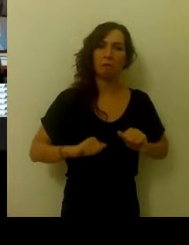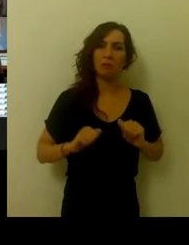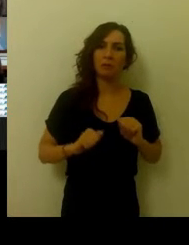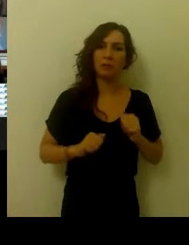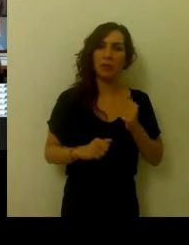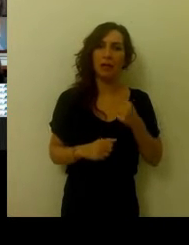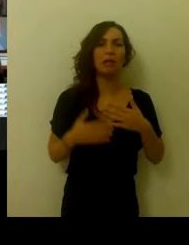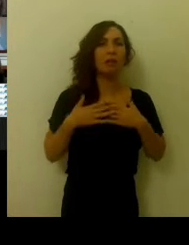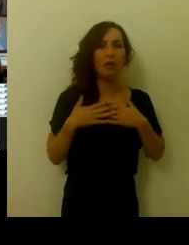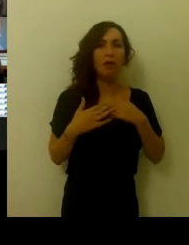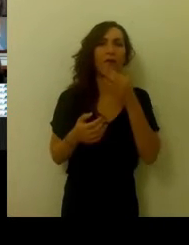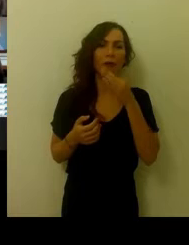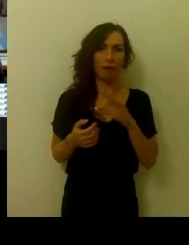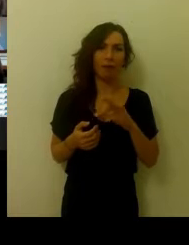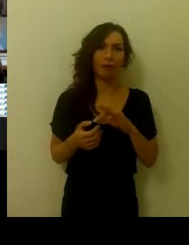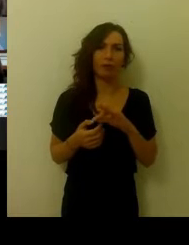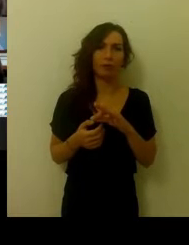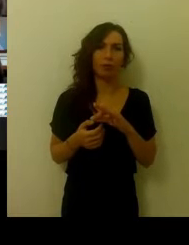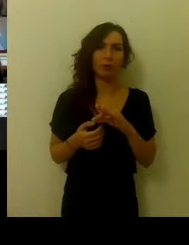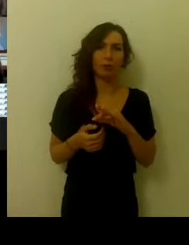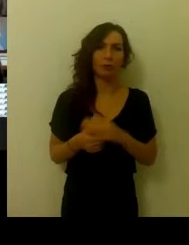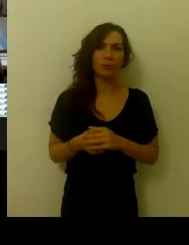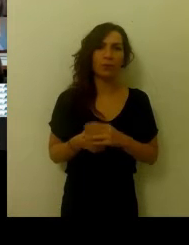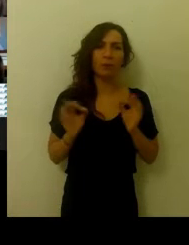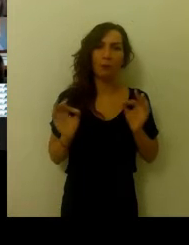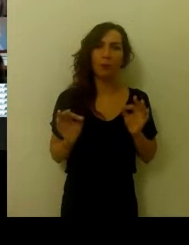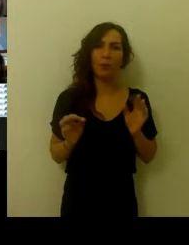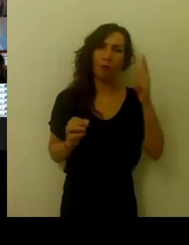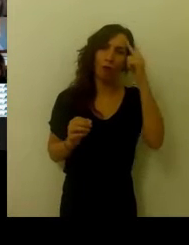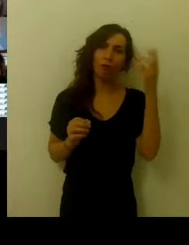un buon, diciamo, self-concept.